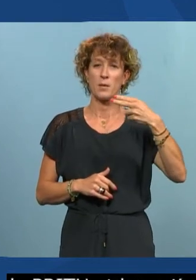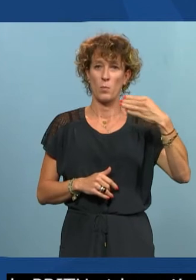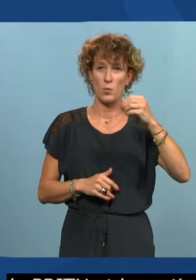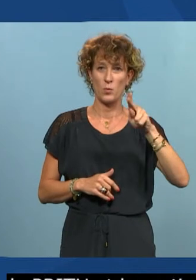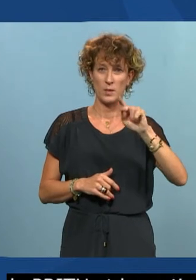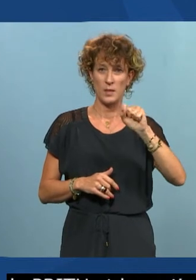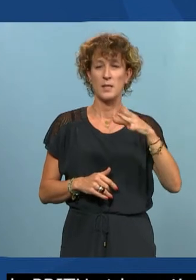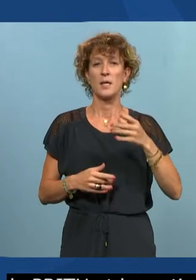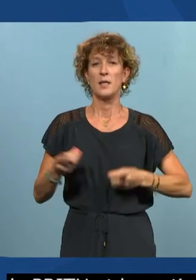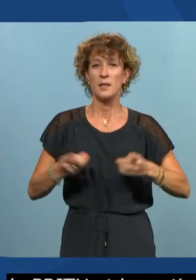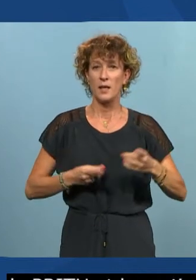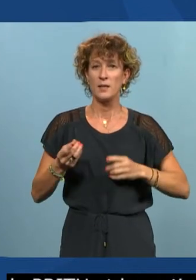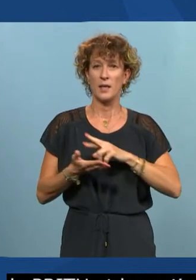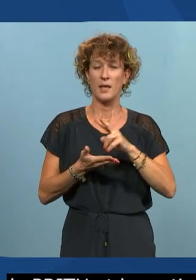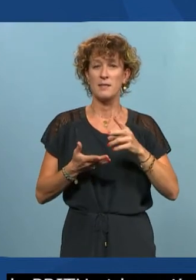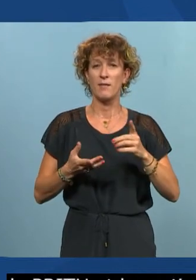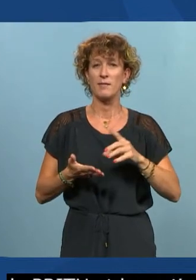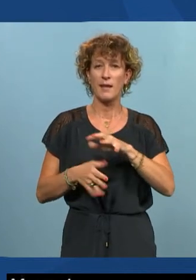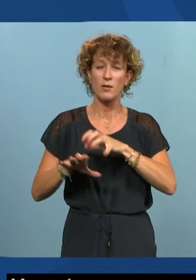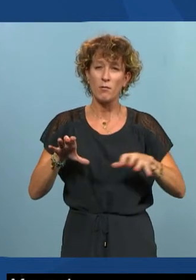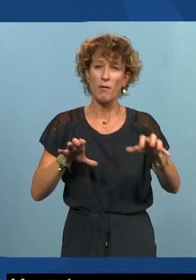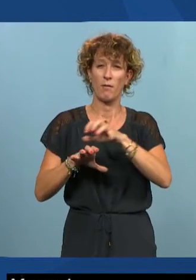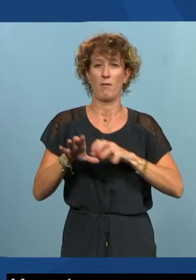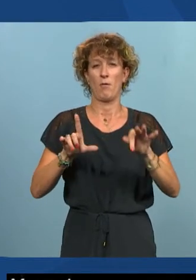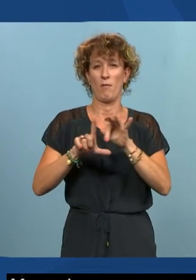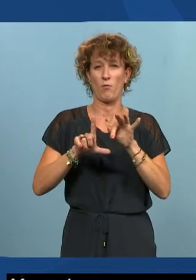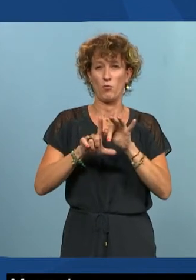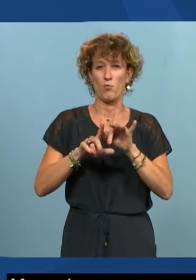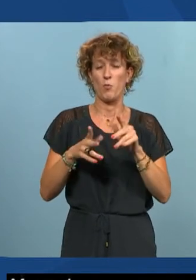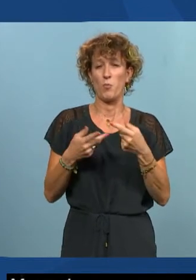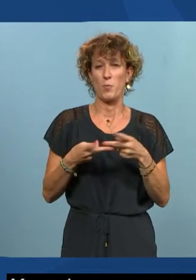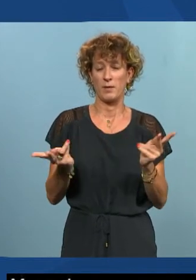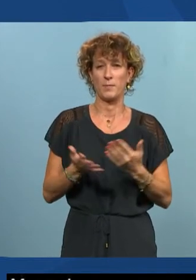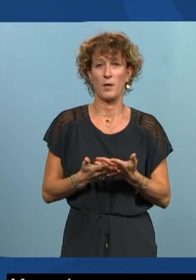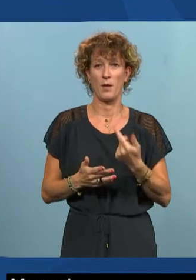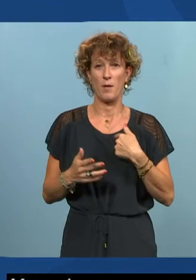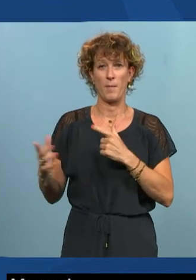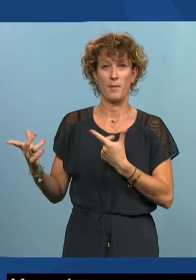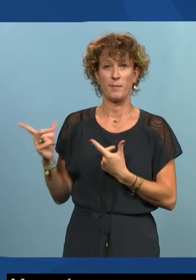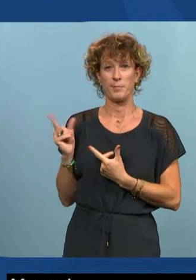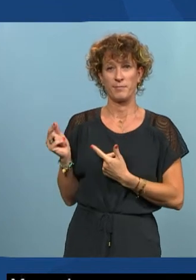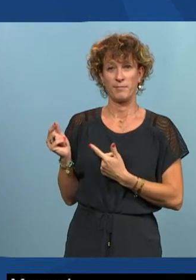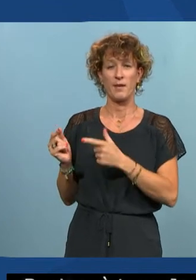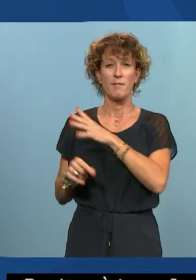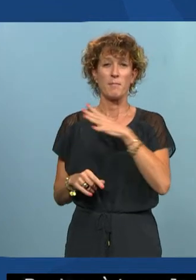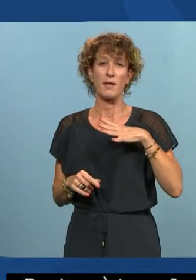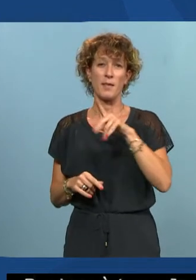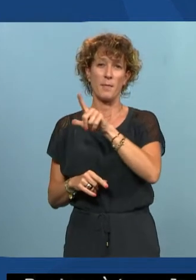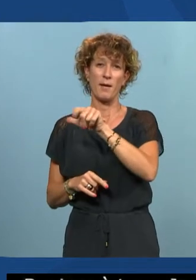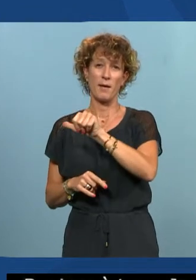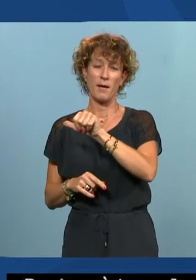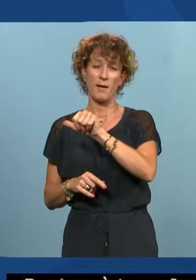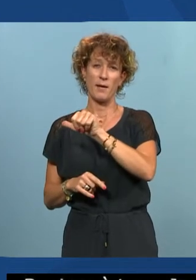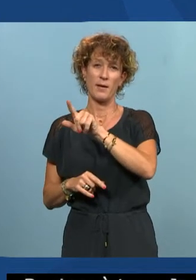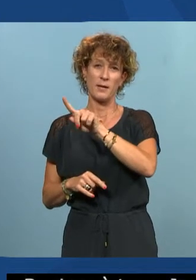Fonds d'Insertion des Personnes Handicapées dans la fonction publique. Je suis accompagnée de Laurence Alzaté-Montagne pour l'AGFIP, et